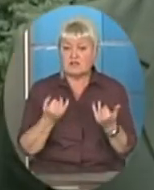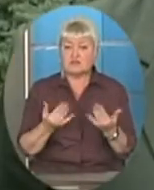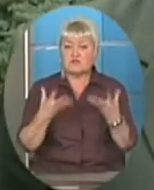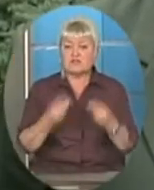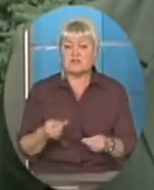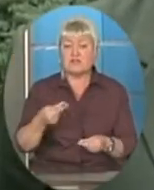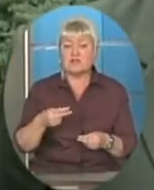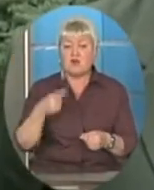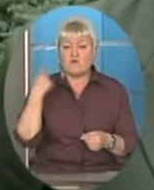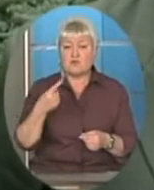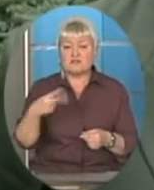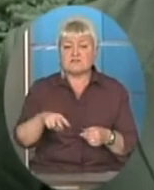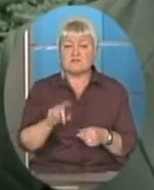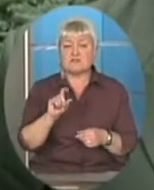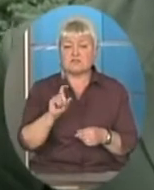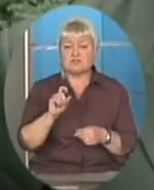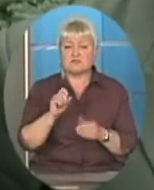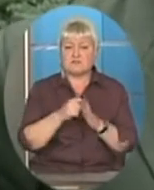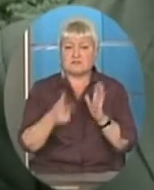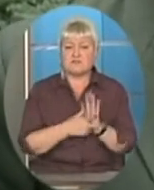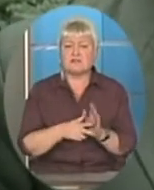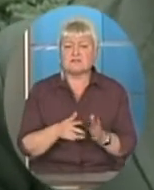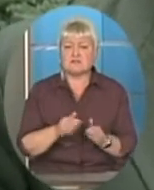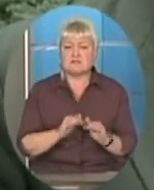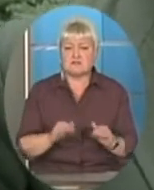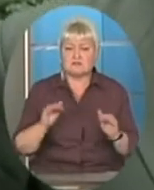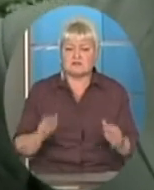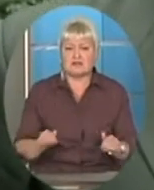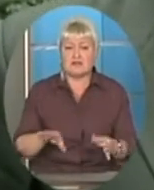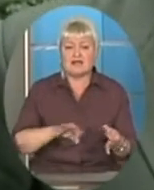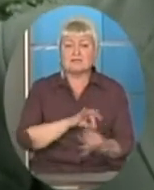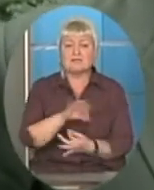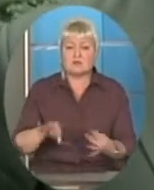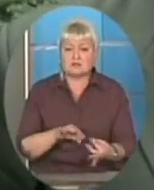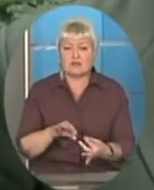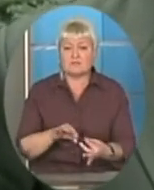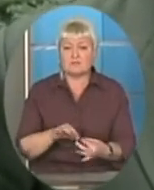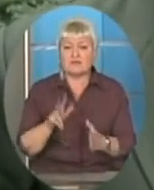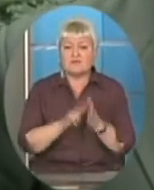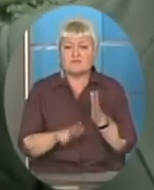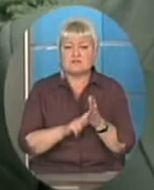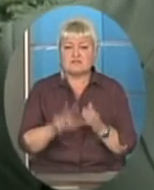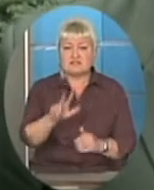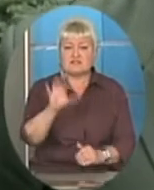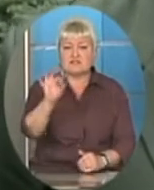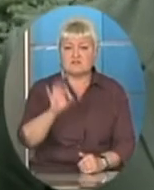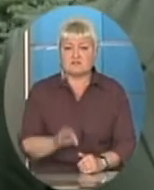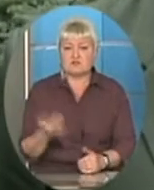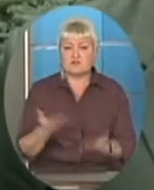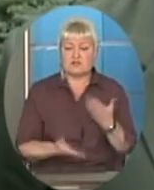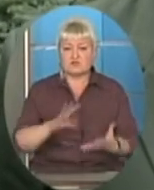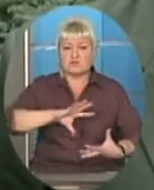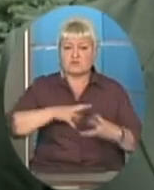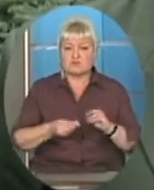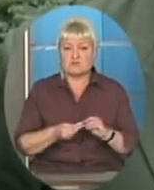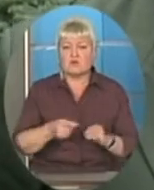2821 дитина сирота, дитина позбавлена батькського опікування. Майже 83%, якщо в відсотковому еквіваленті,